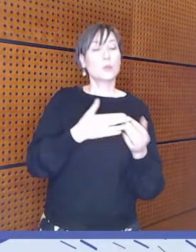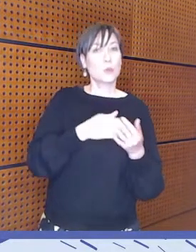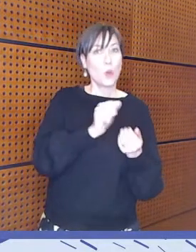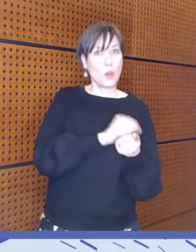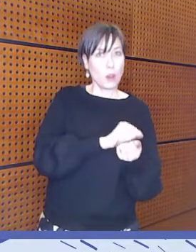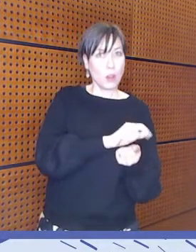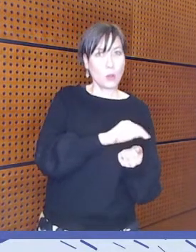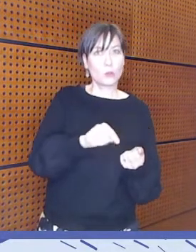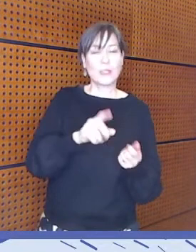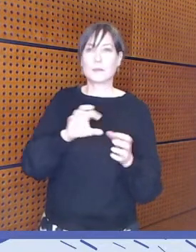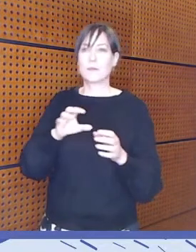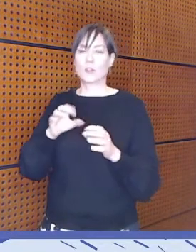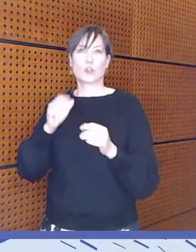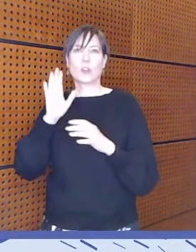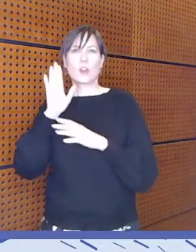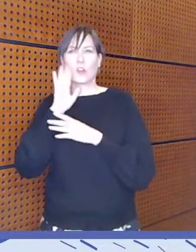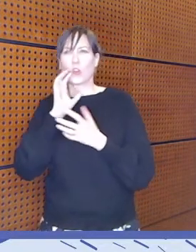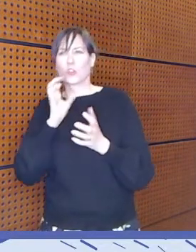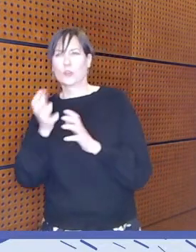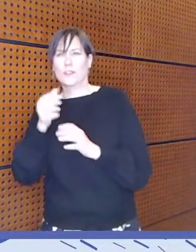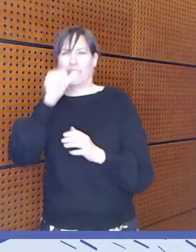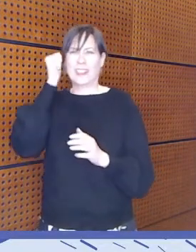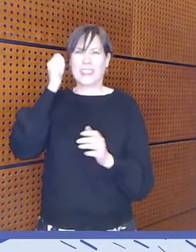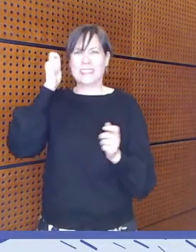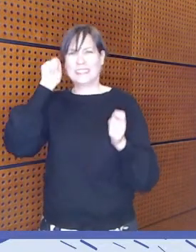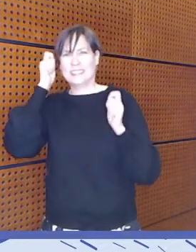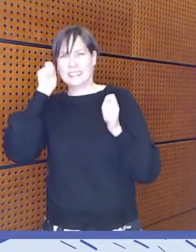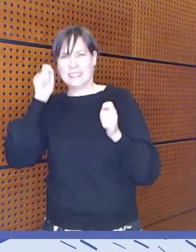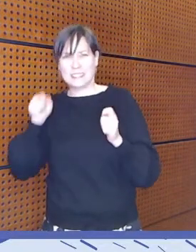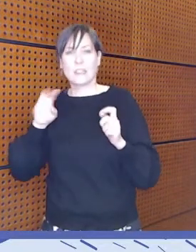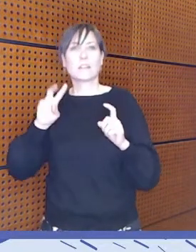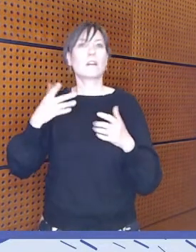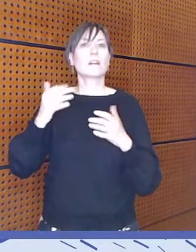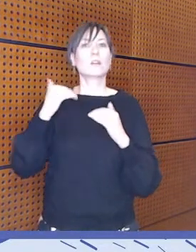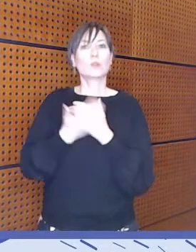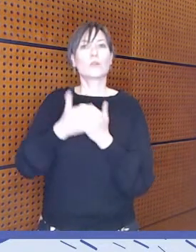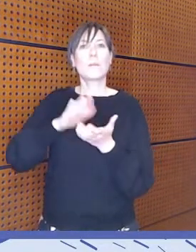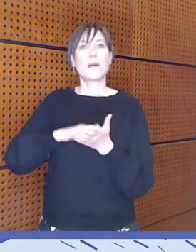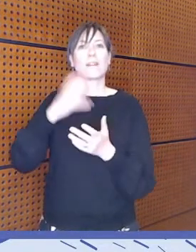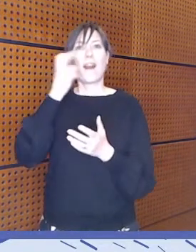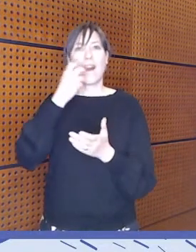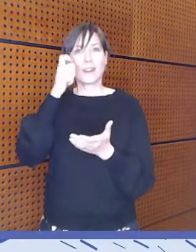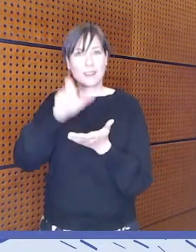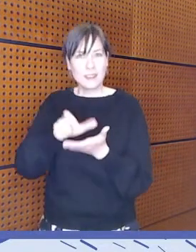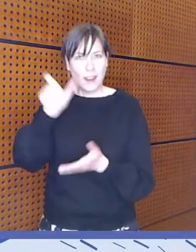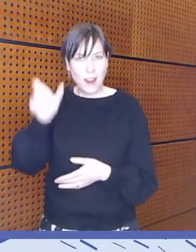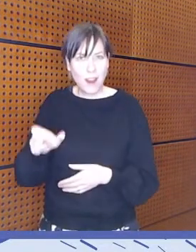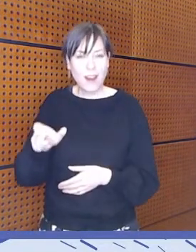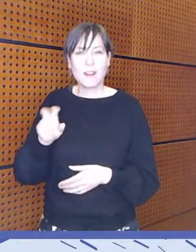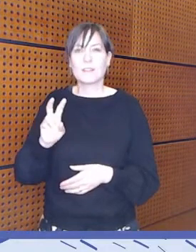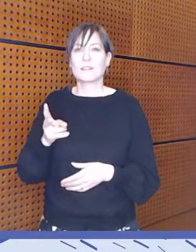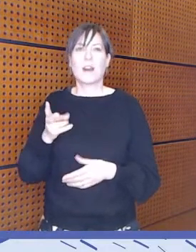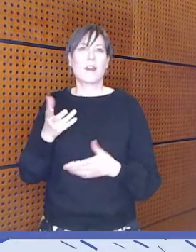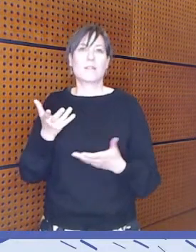kotoutumistressi meneillään. Tai sitten muutenkin, jos puhutaan nyt turvapaikanhakijoista tai ihan vaan sen